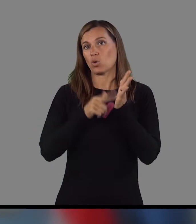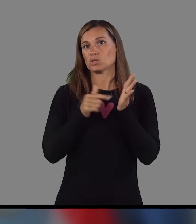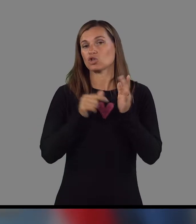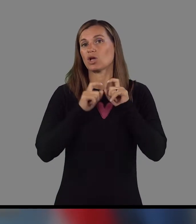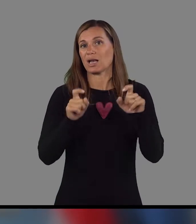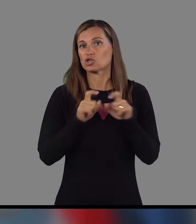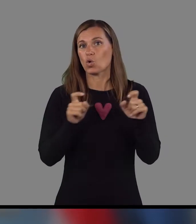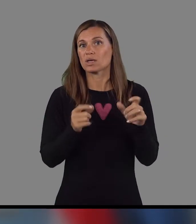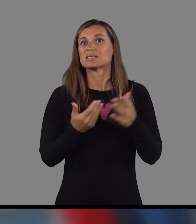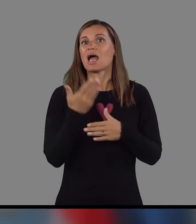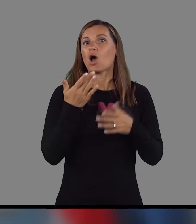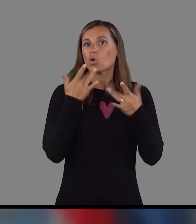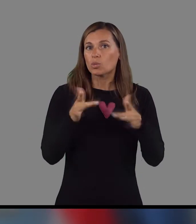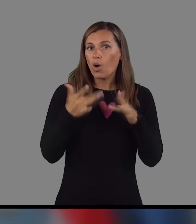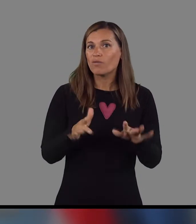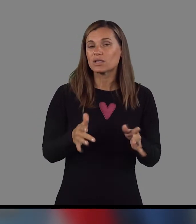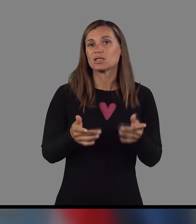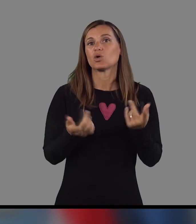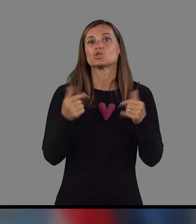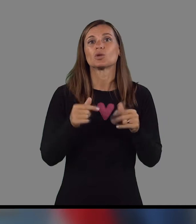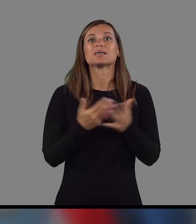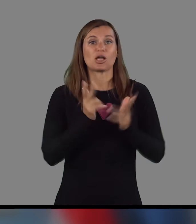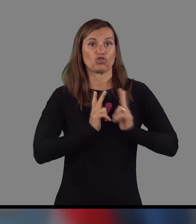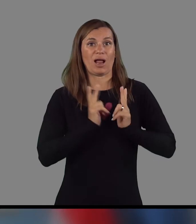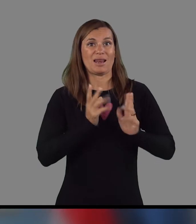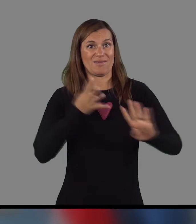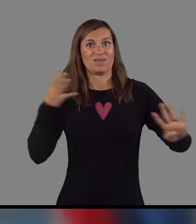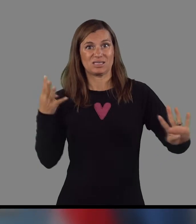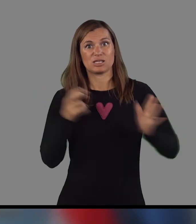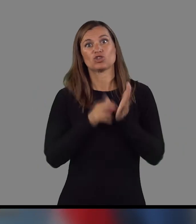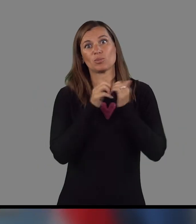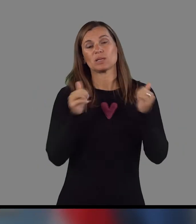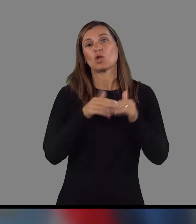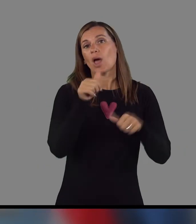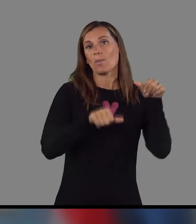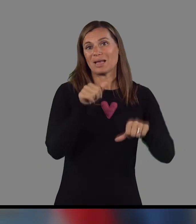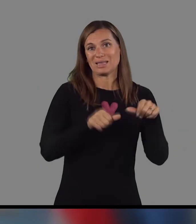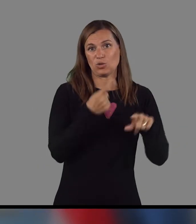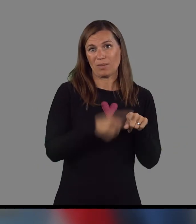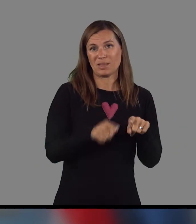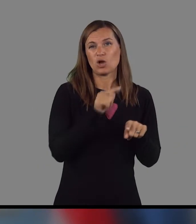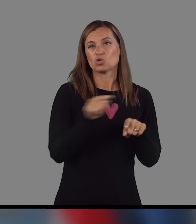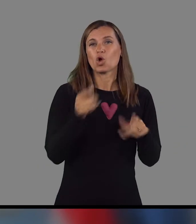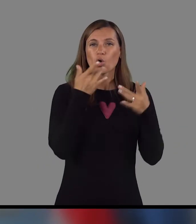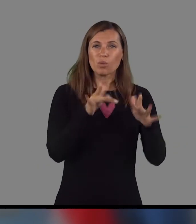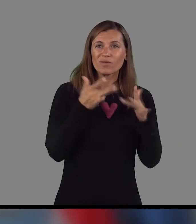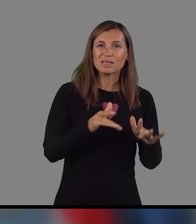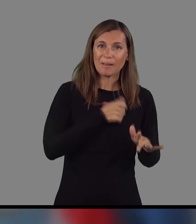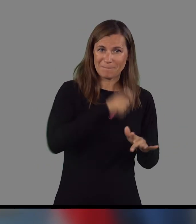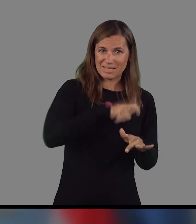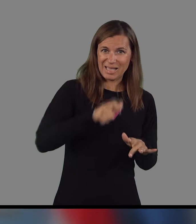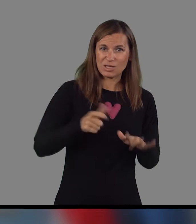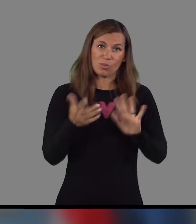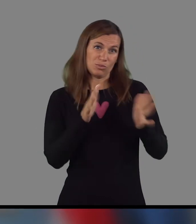Najpogostejši razlogi za odpovedi, se opračujem, za čakalne vrste, predvsem na operativnem delu, so odpovedi